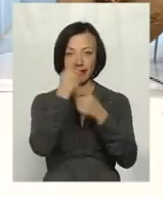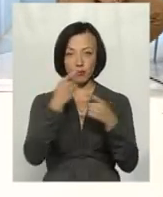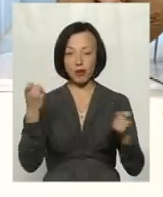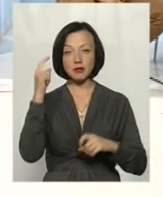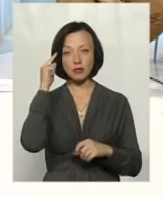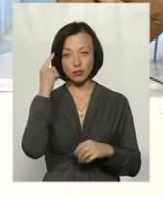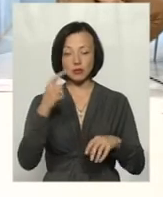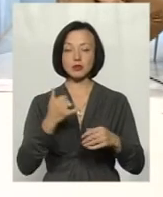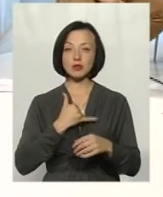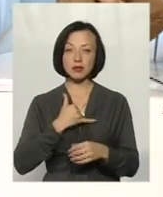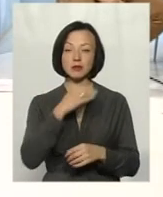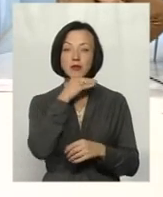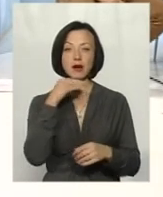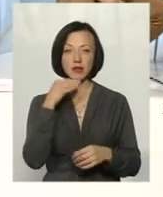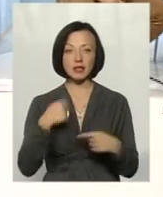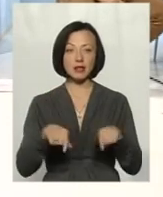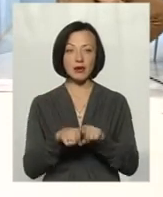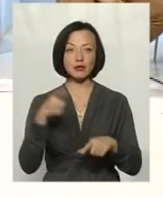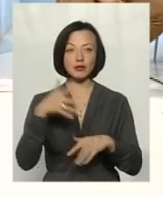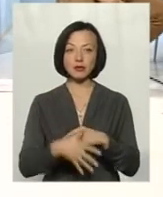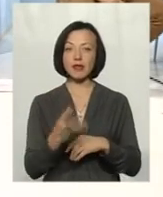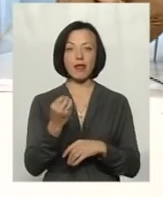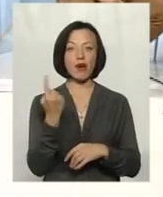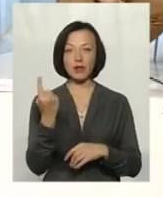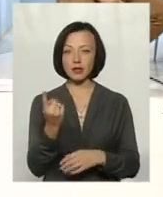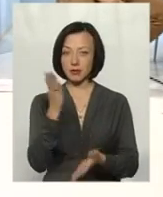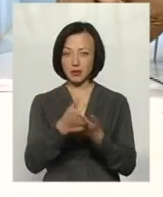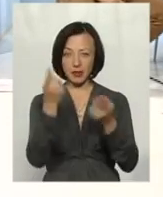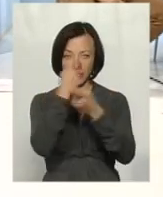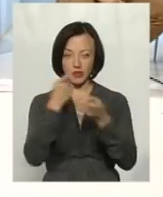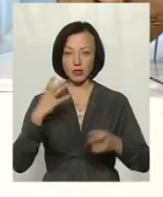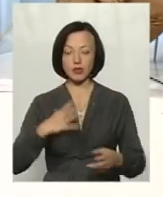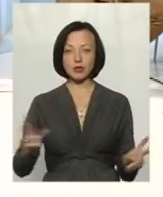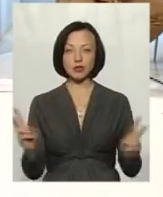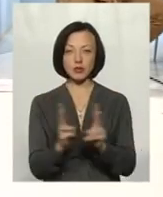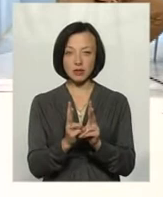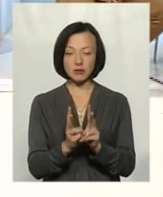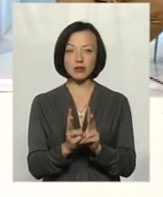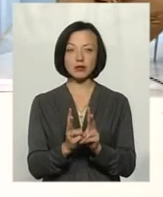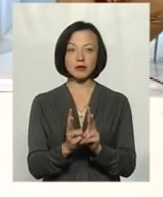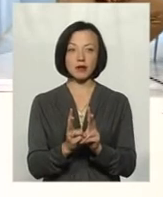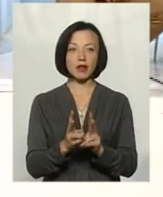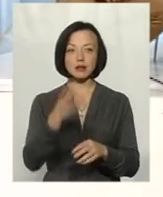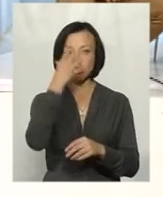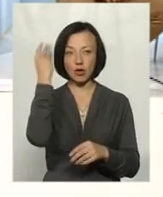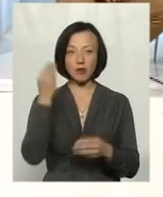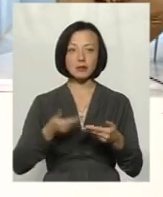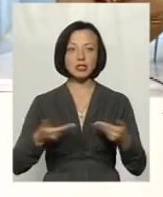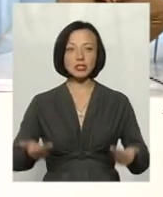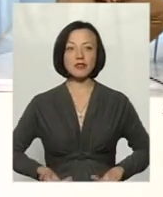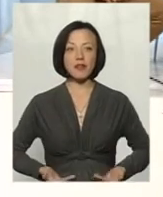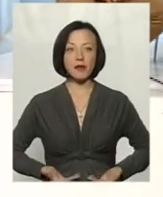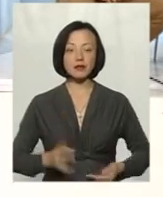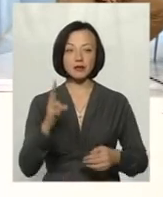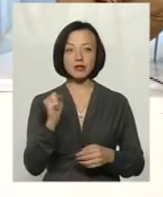для роздумів у нас багато, я так розумію, що не один прямий ефір нам доведеться провести. Ми не забуваємо, що ми живемо на